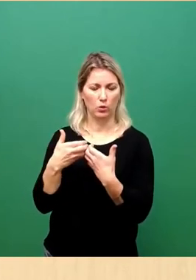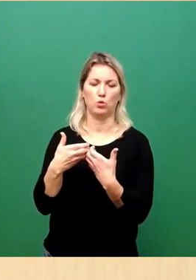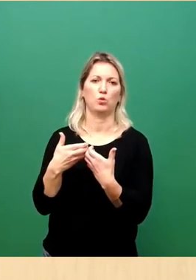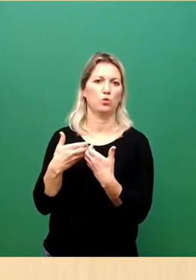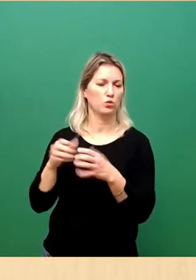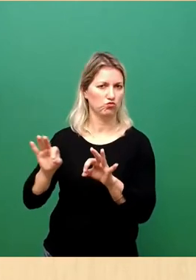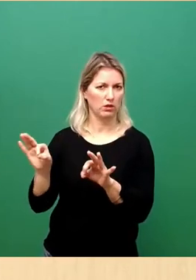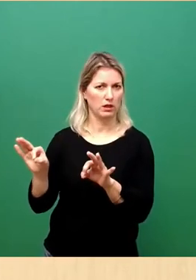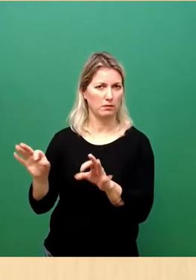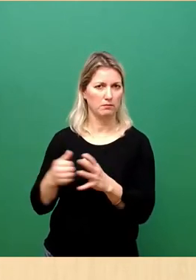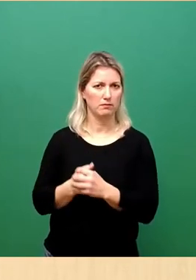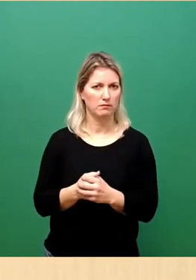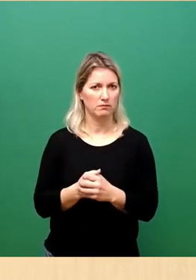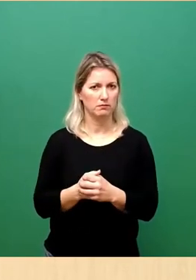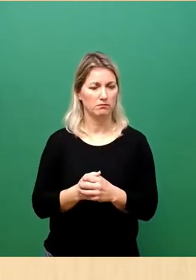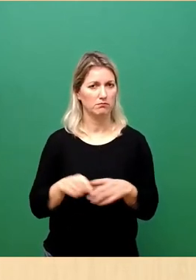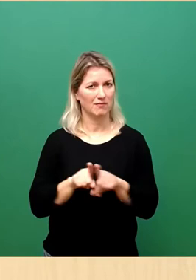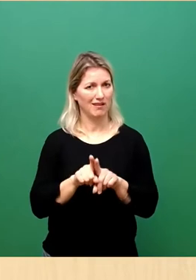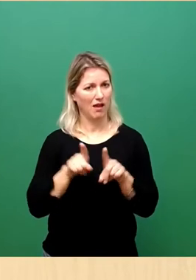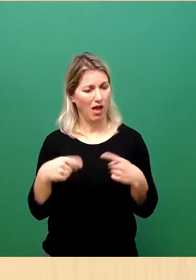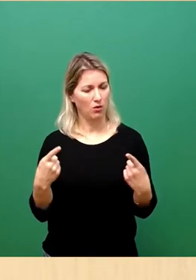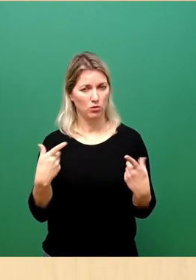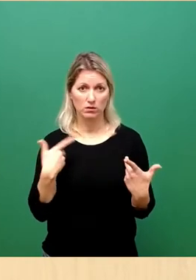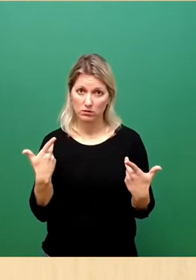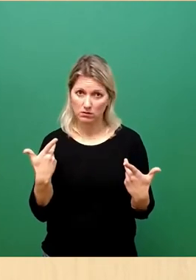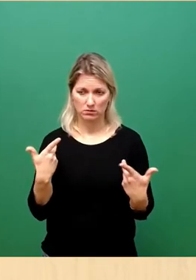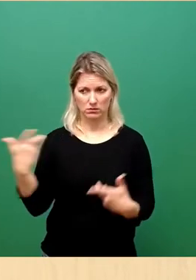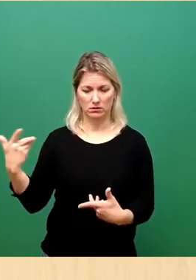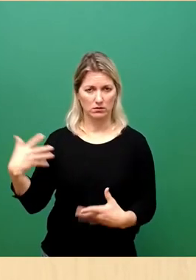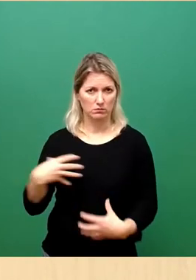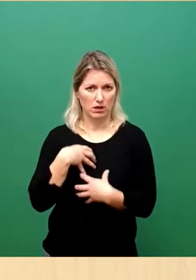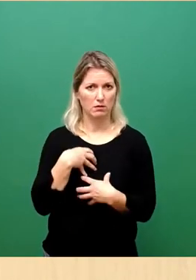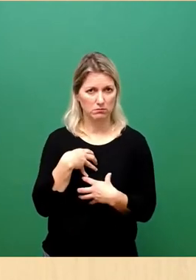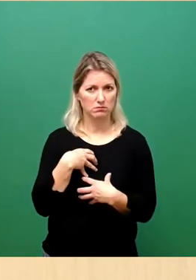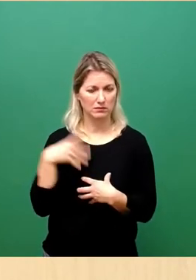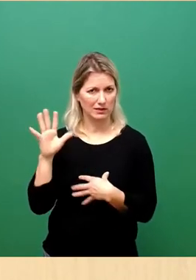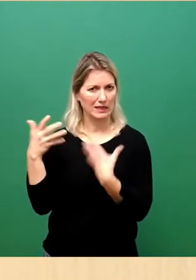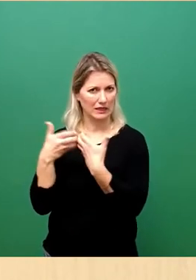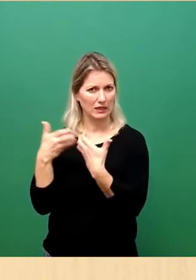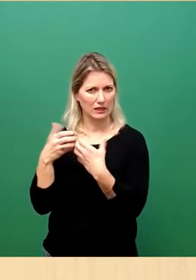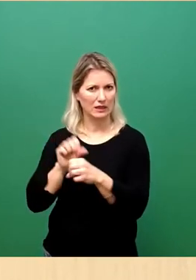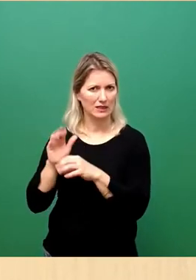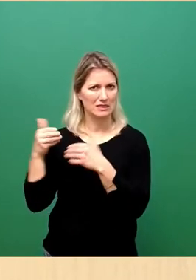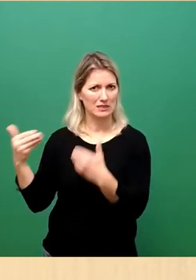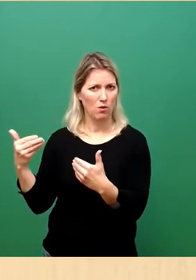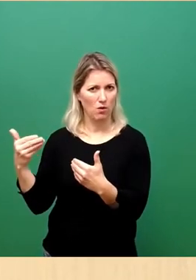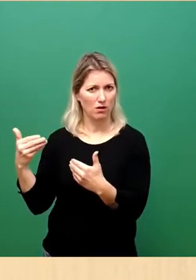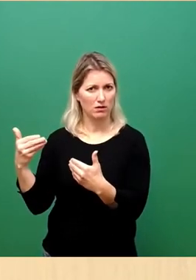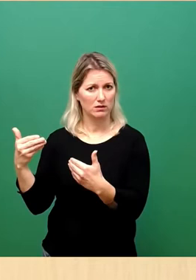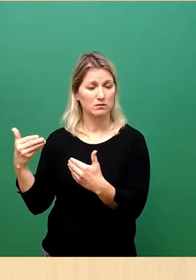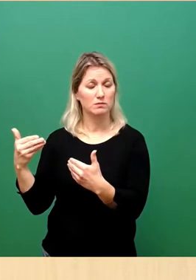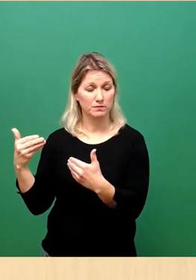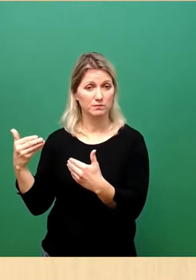Ebenso wie erschütternd diese Schrecken dieser Kriege sind, umso groß ist die